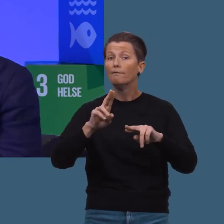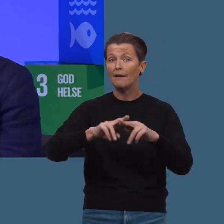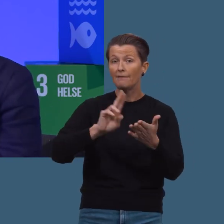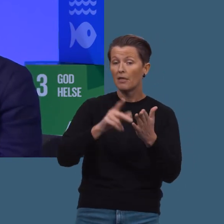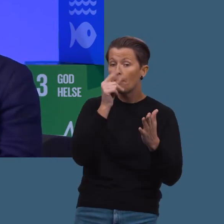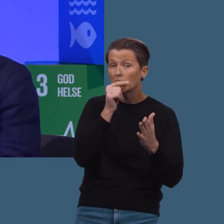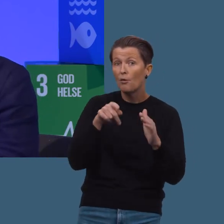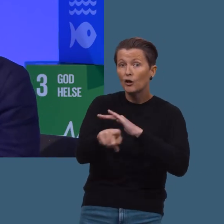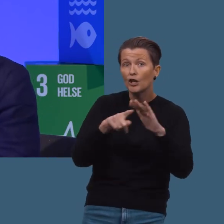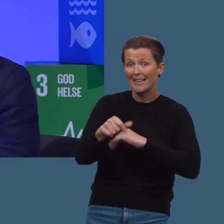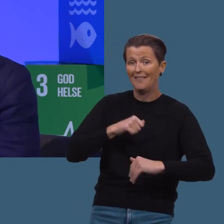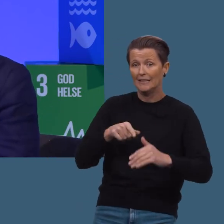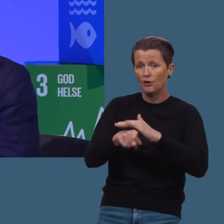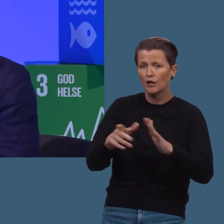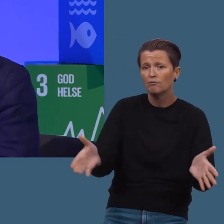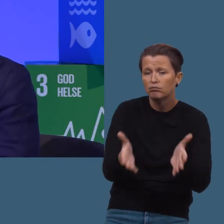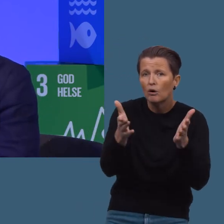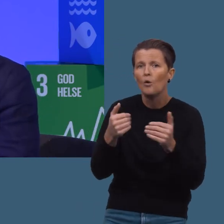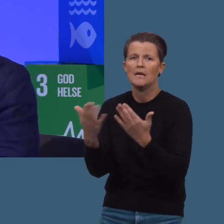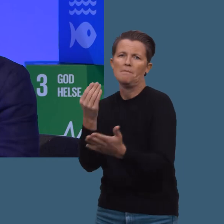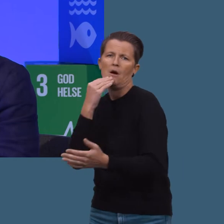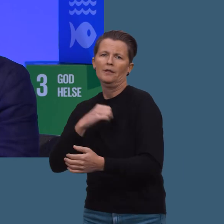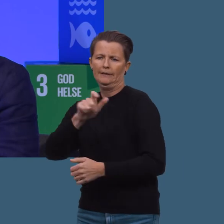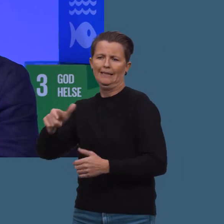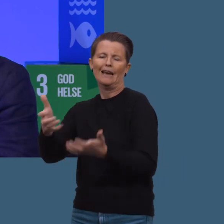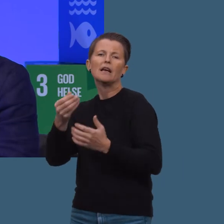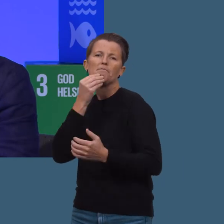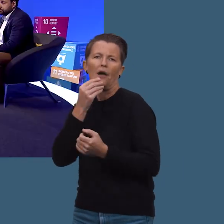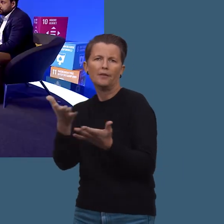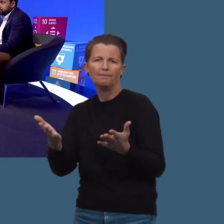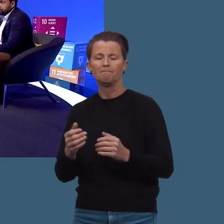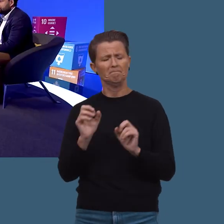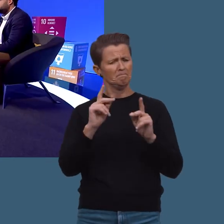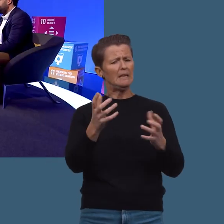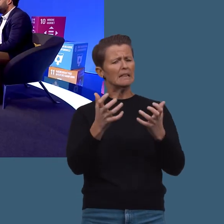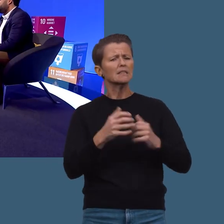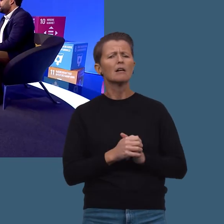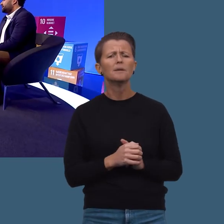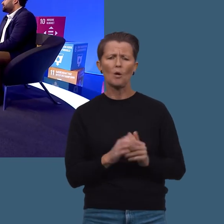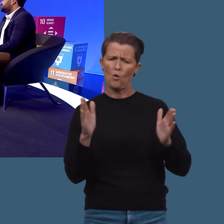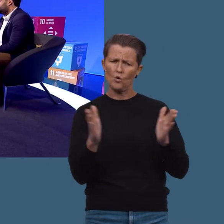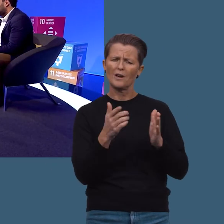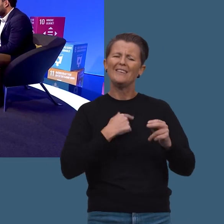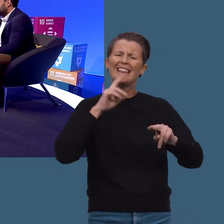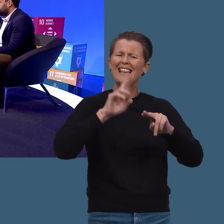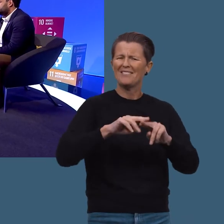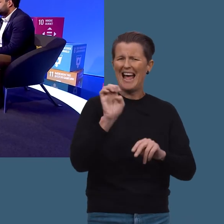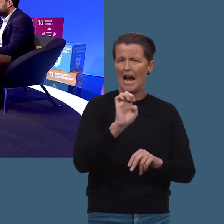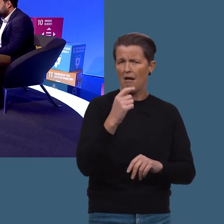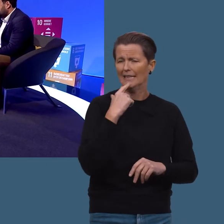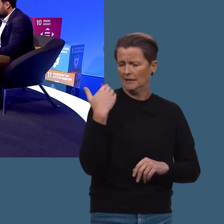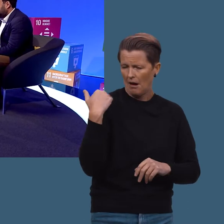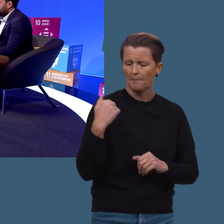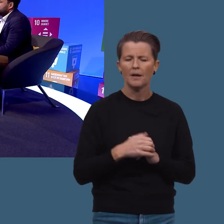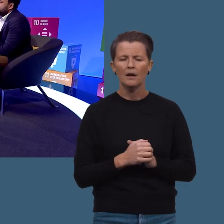å flykte, og gir mat til de som trenger det. Ja, ikke sant? Interessant. Helt kort. Vi nevnte Erna litt tidligere i